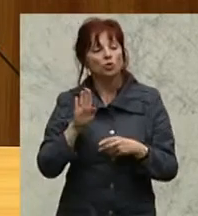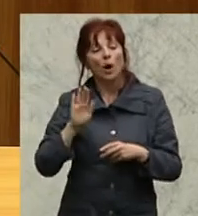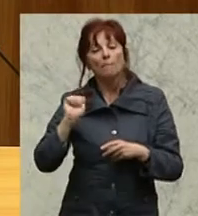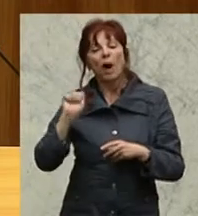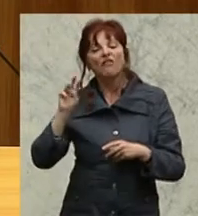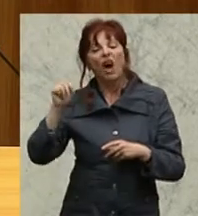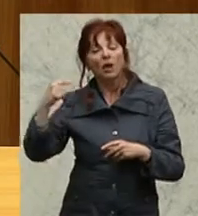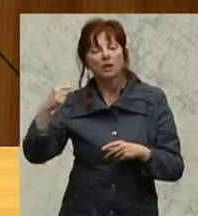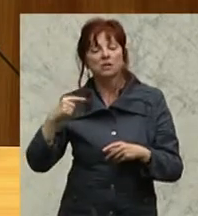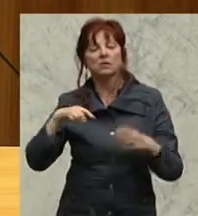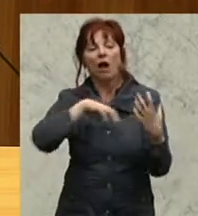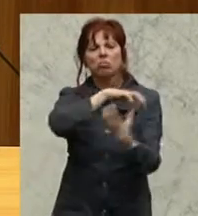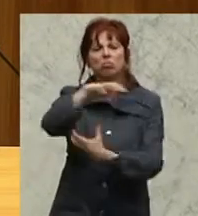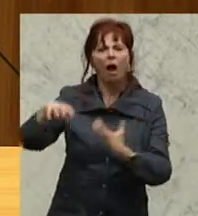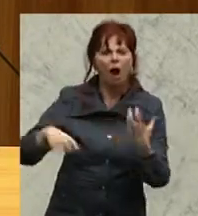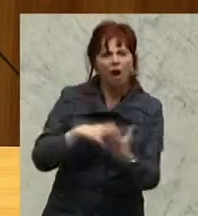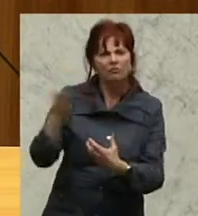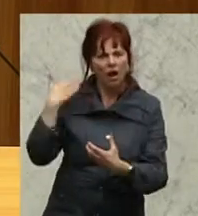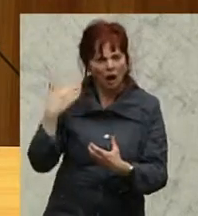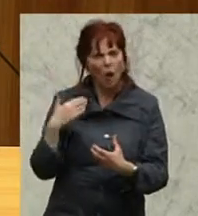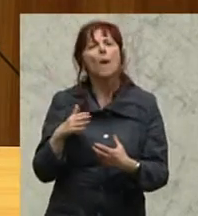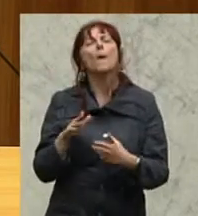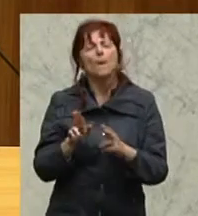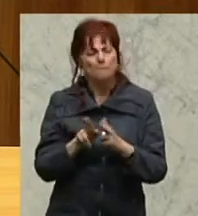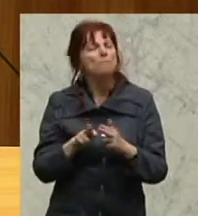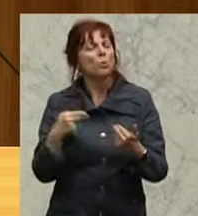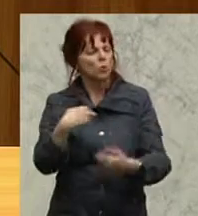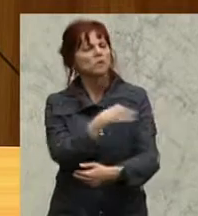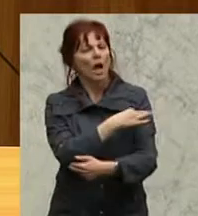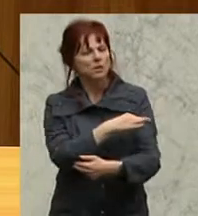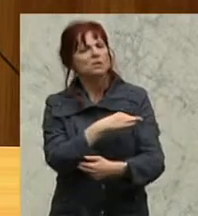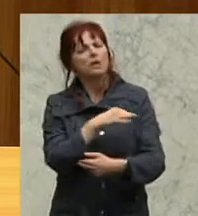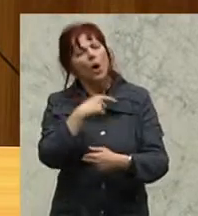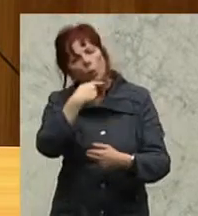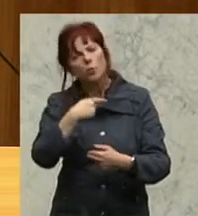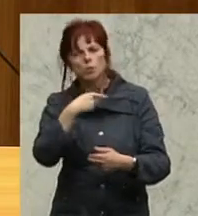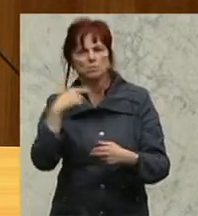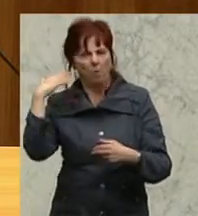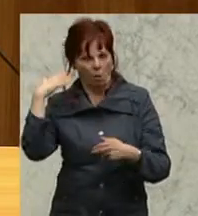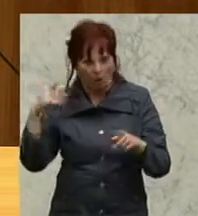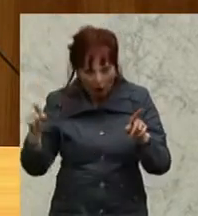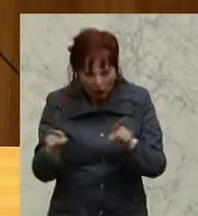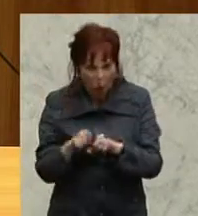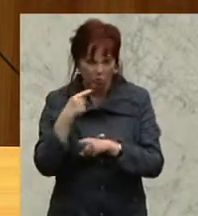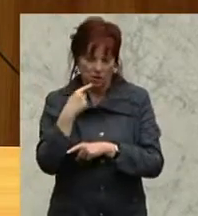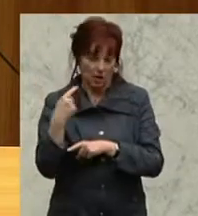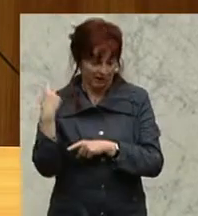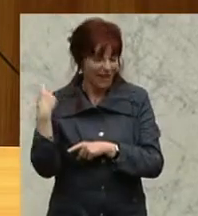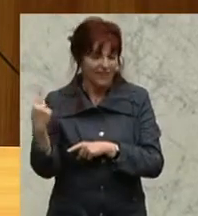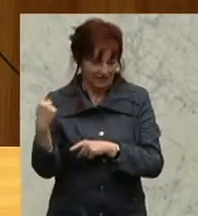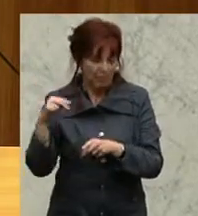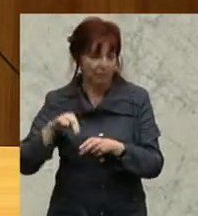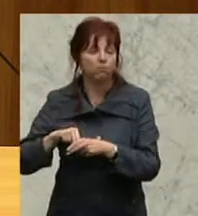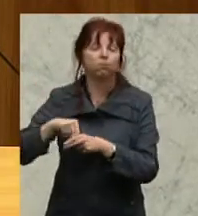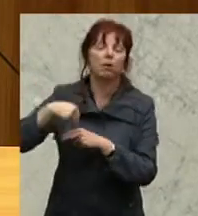Bundeskanzler Gusenbauer, das ebenfalls so gehandelt hat, was ihn dann eigentlich selbst zum Stolperstein wurde, zwei Jahre später, weil wie er die Woll